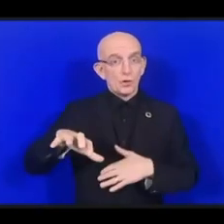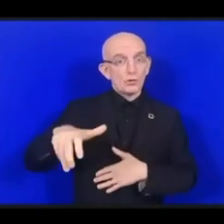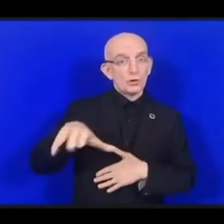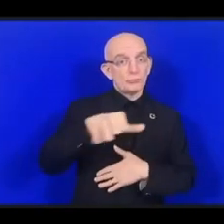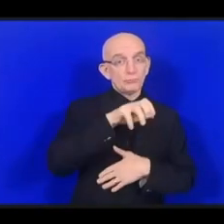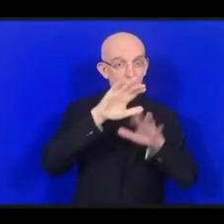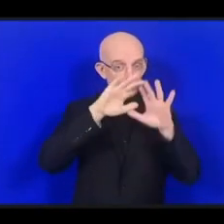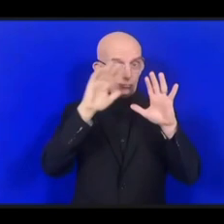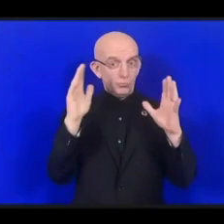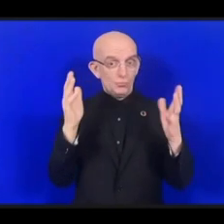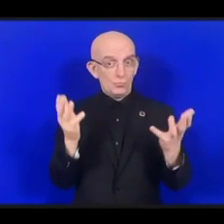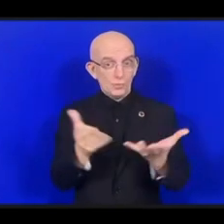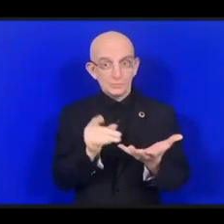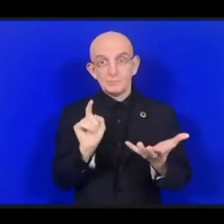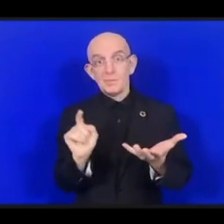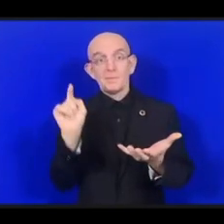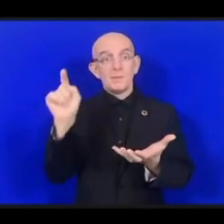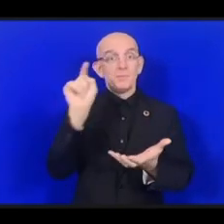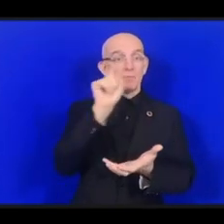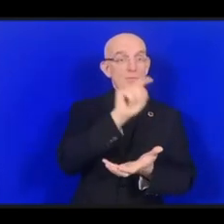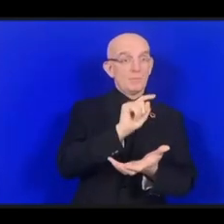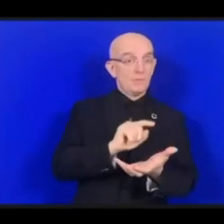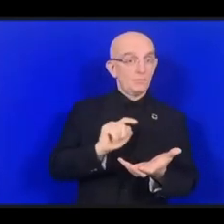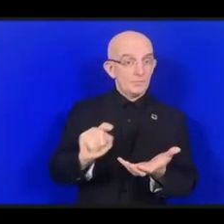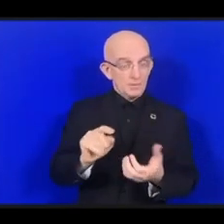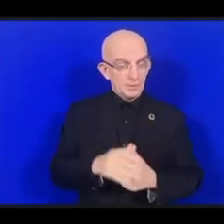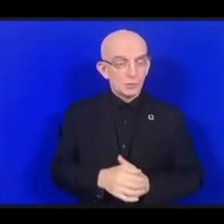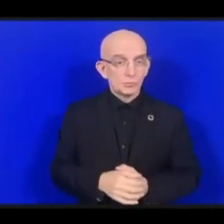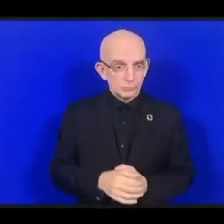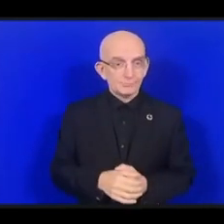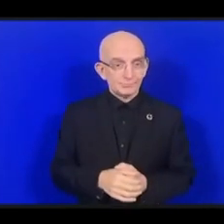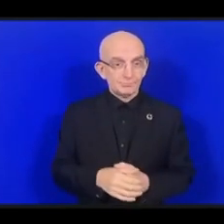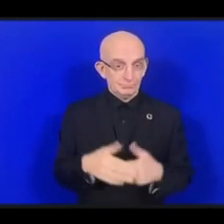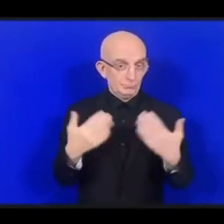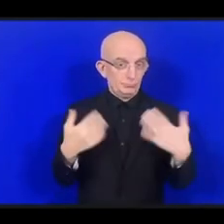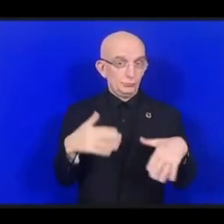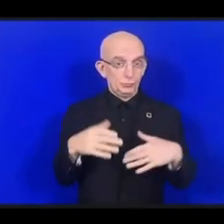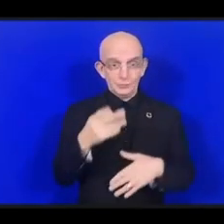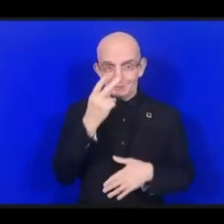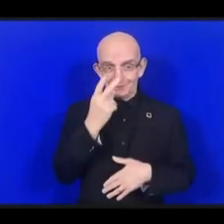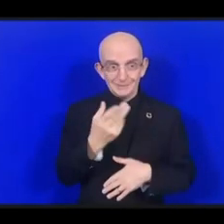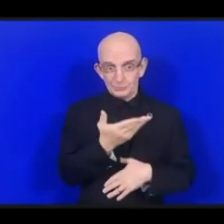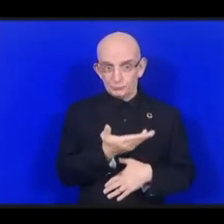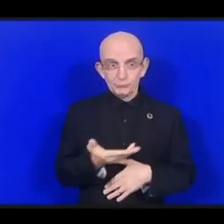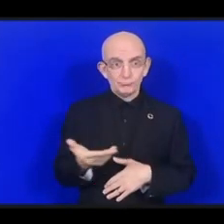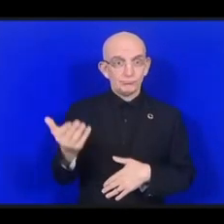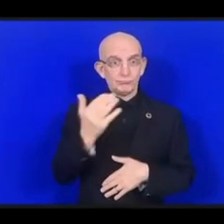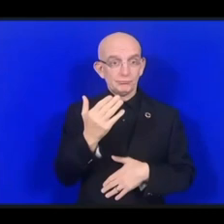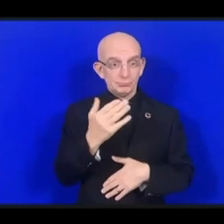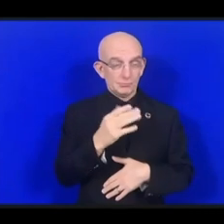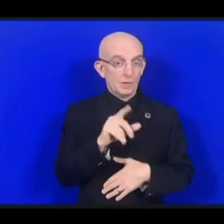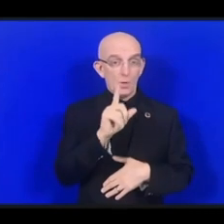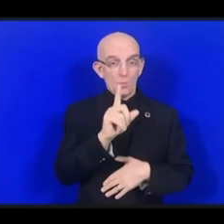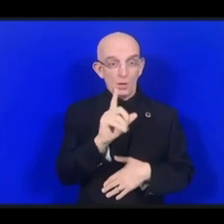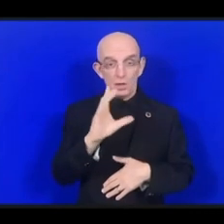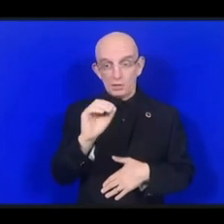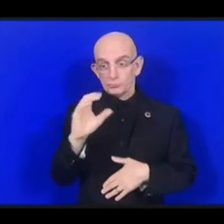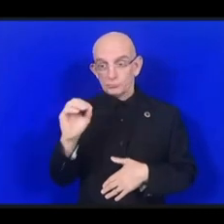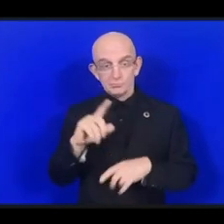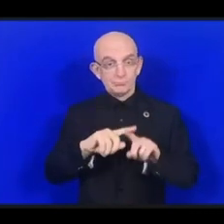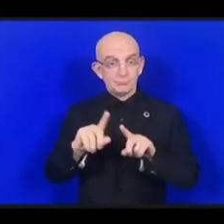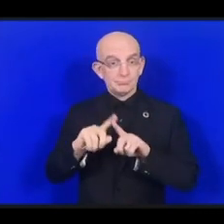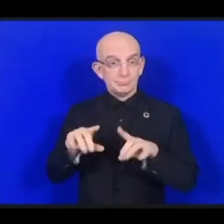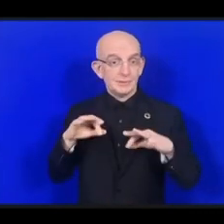Здесь присутствовало более ста министров, членов парламентов и руководителей